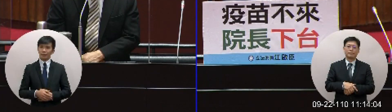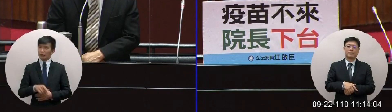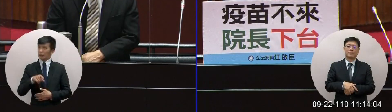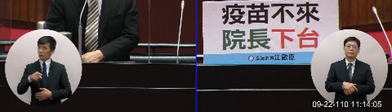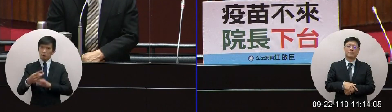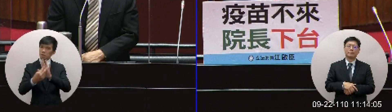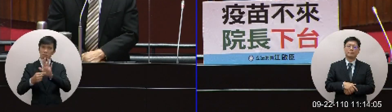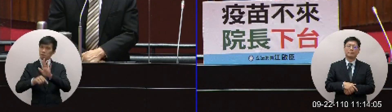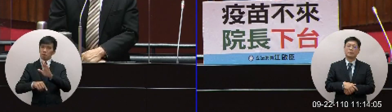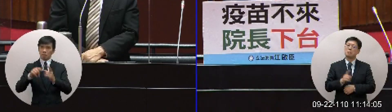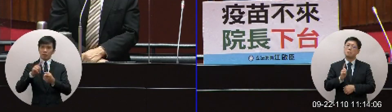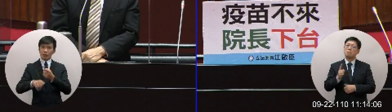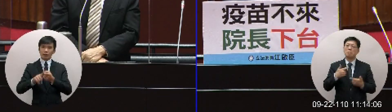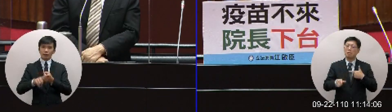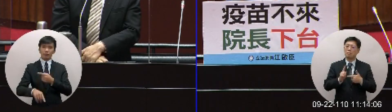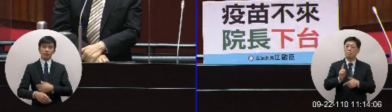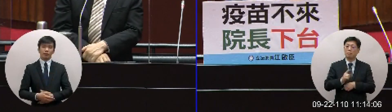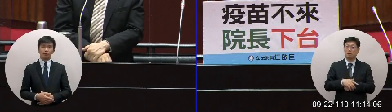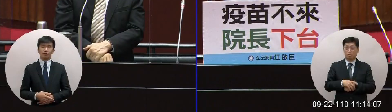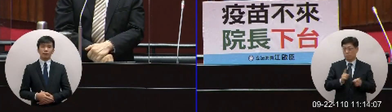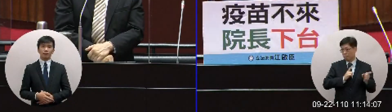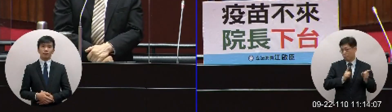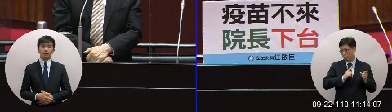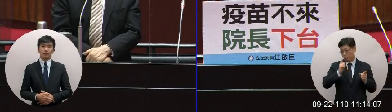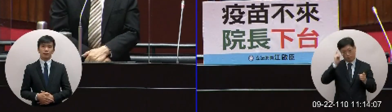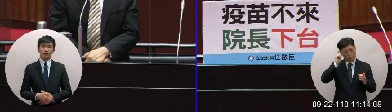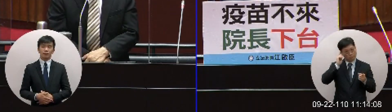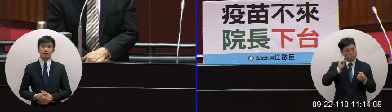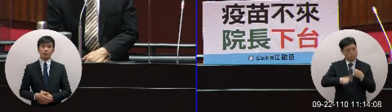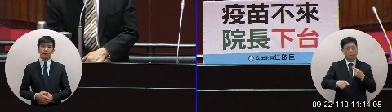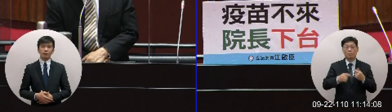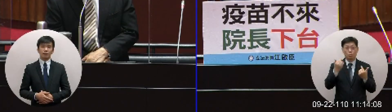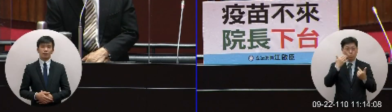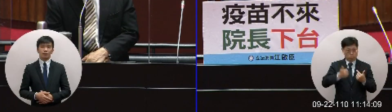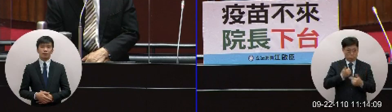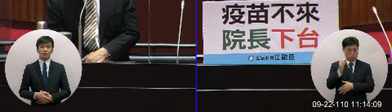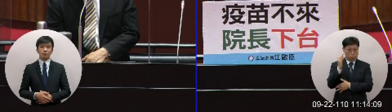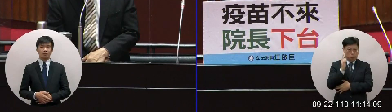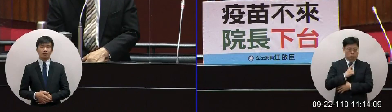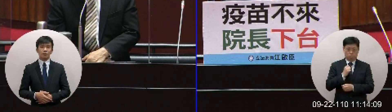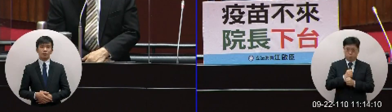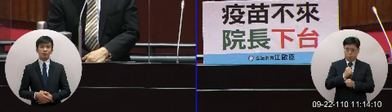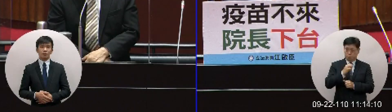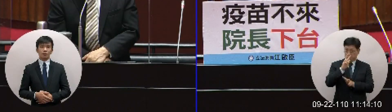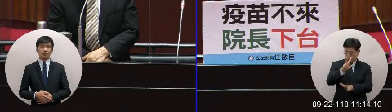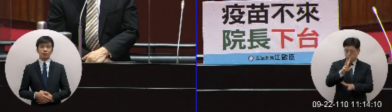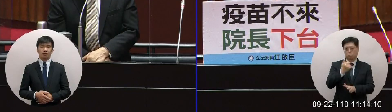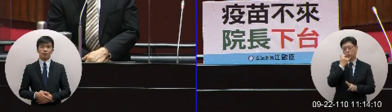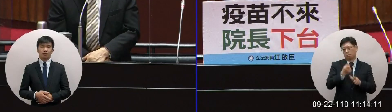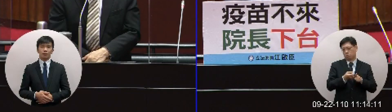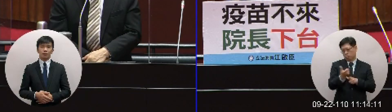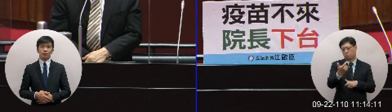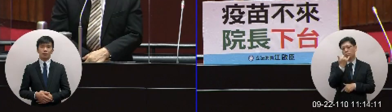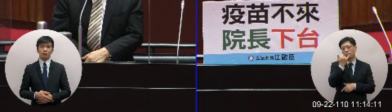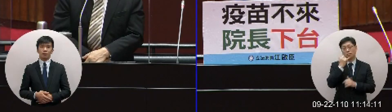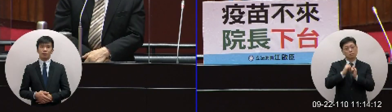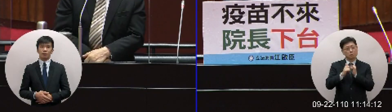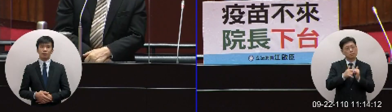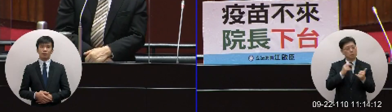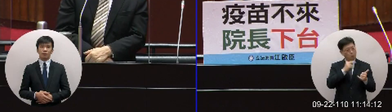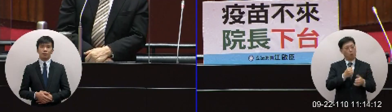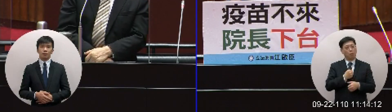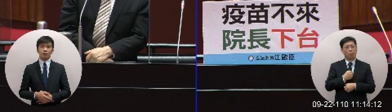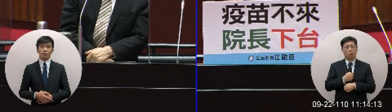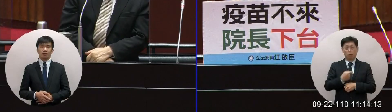輯是不通的怎麼會邏輯不通你才邏輯不通因為如果這是政府有做的事情就拿出來講讓人民知道